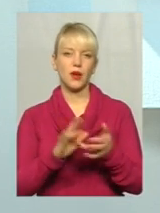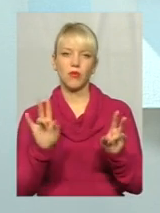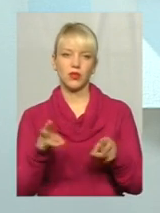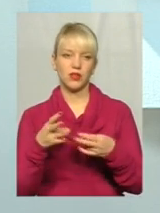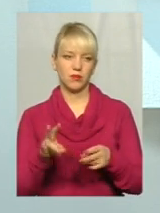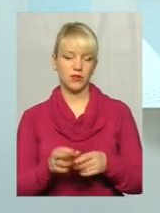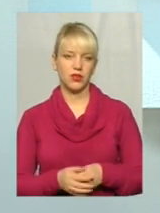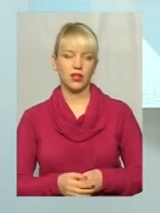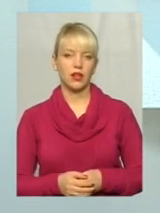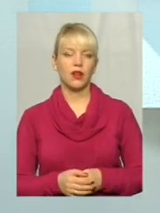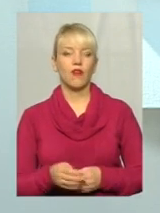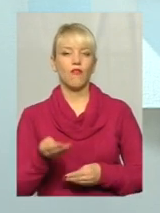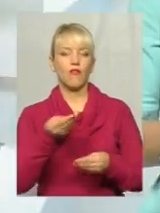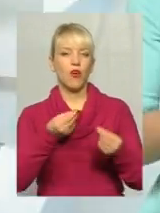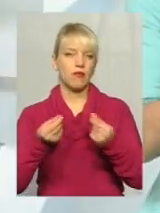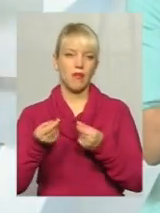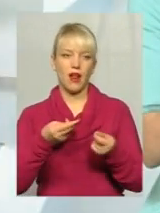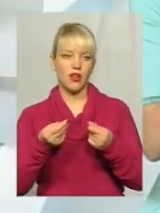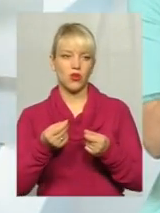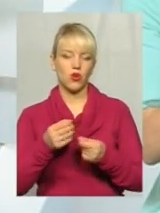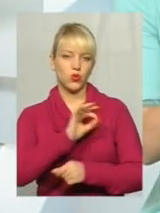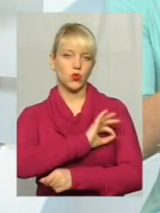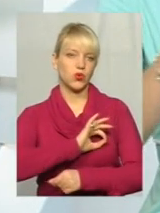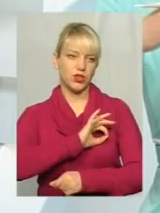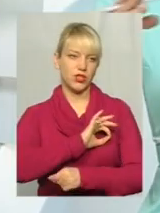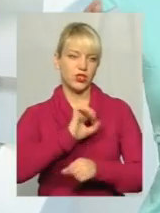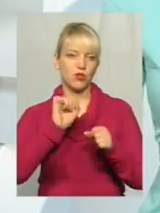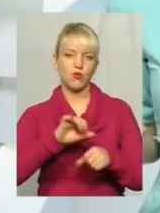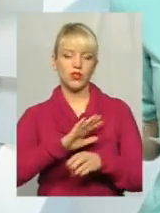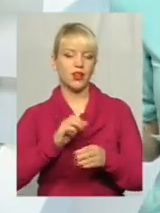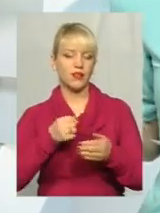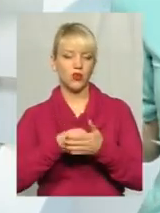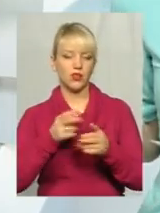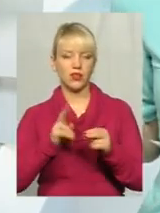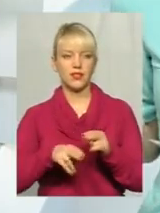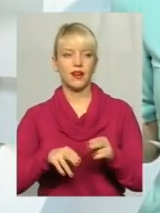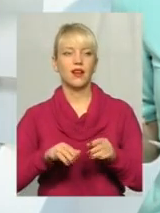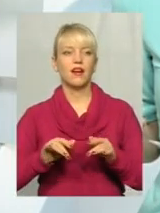даному